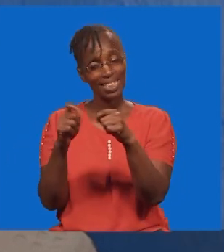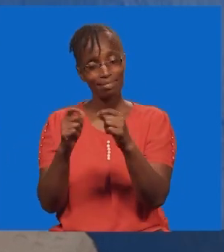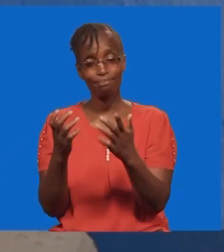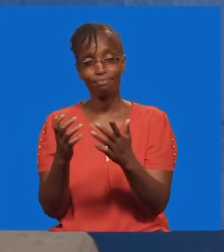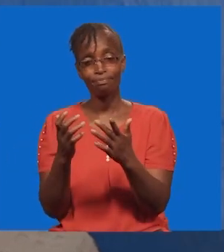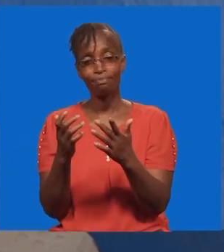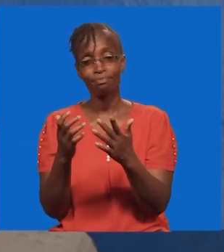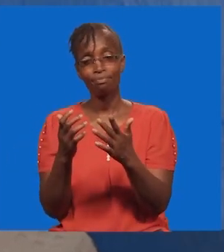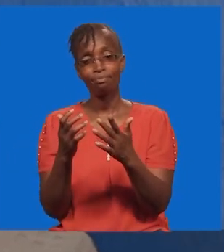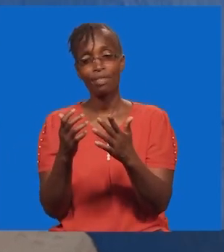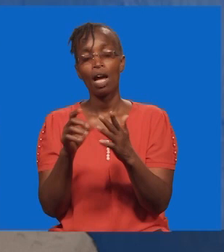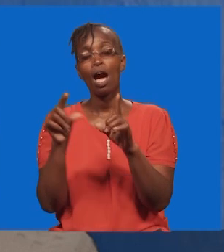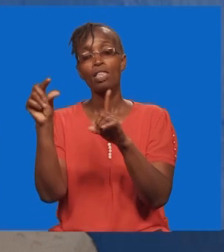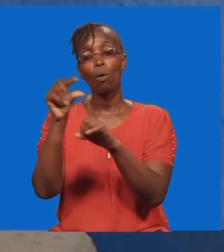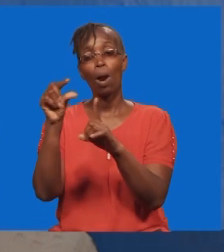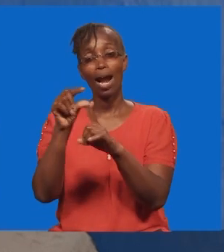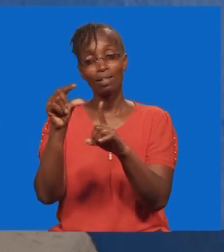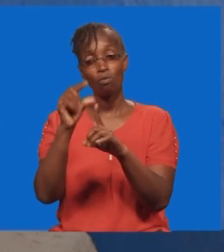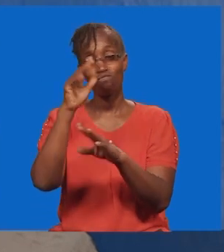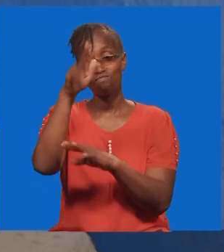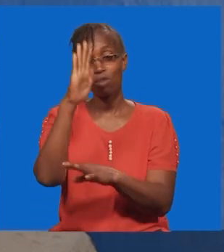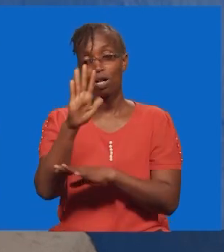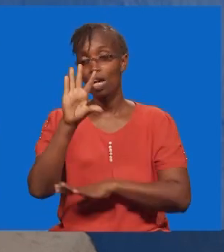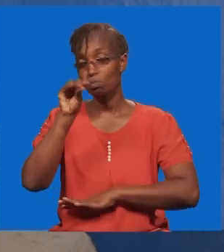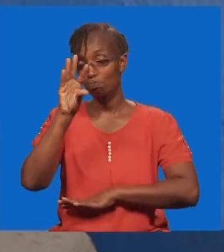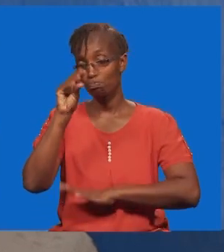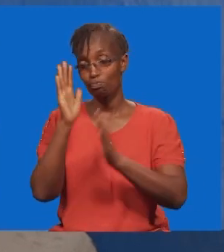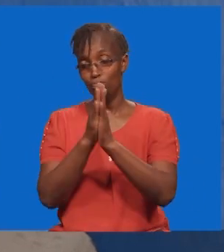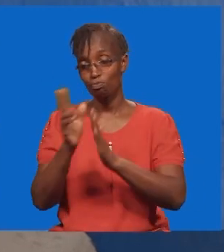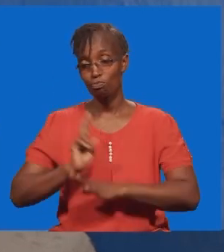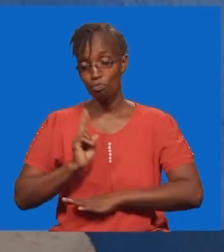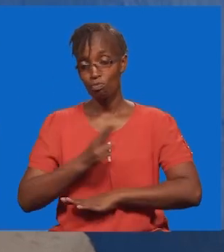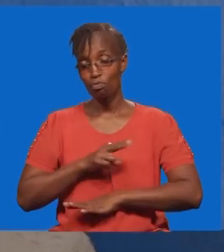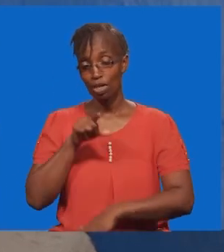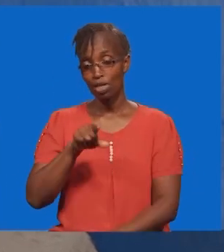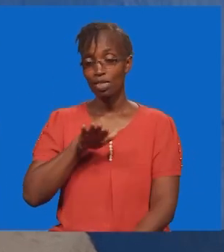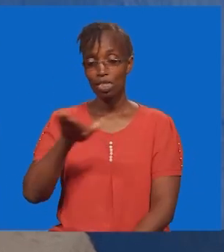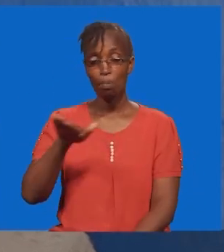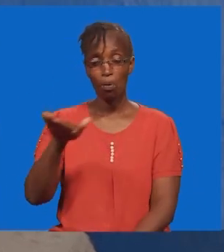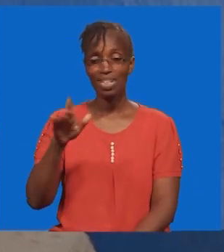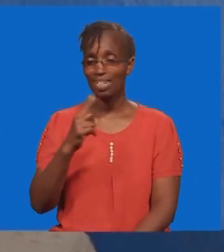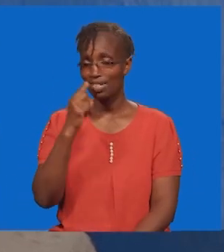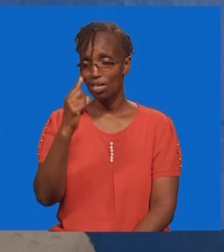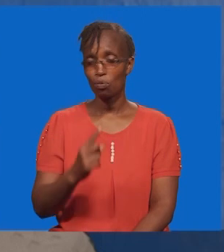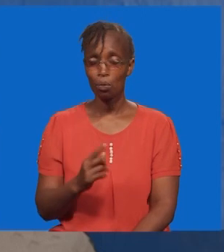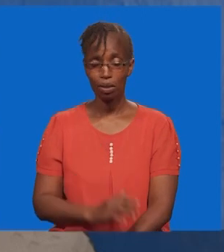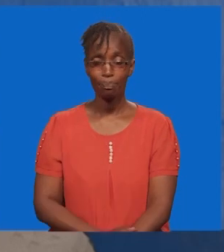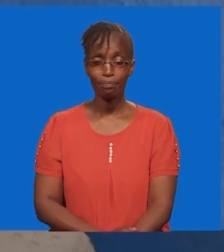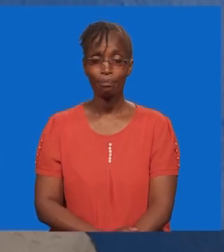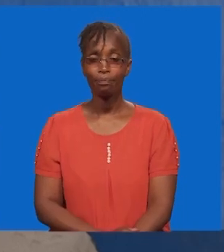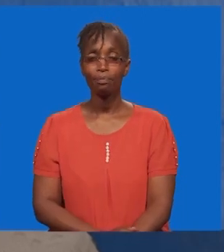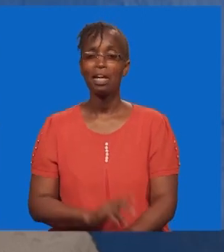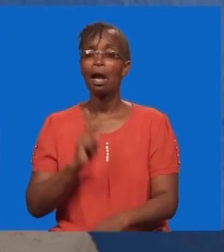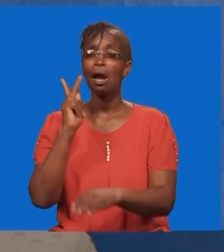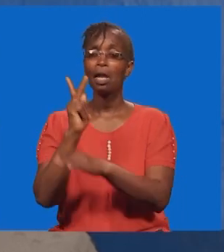Na tunaona mali hapa, neno la mungu lina nena nasi ya subu ya leo, na nilataka kutuambia ya kwamba,